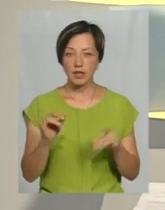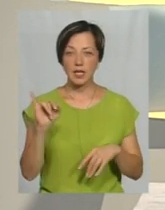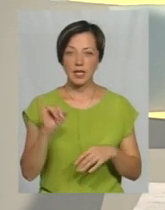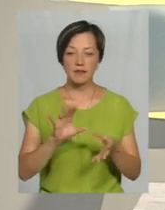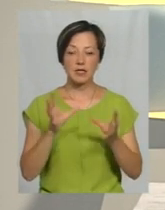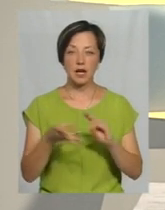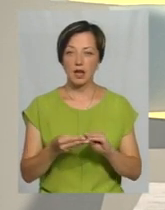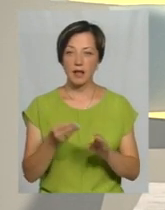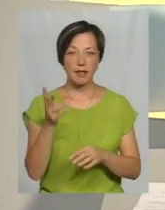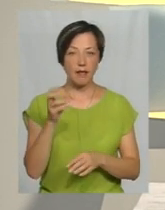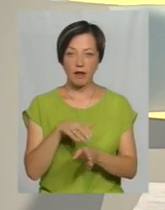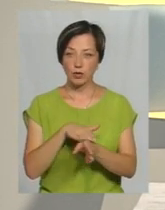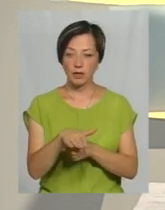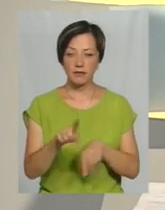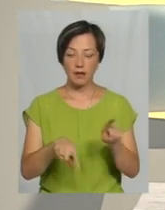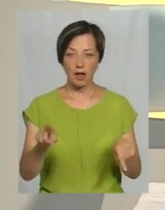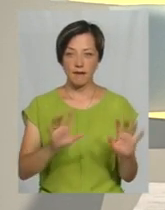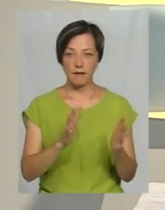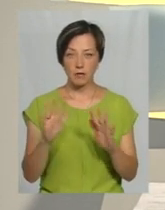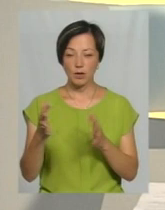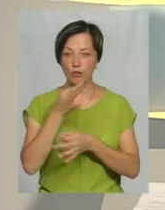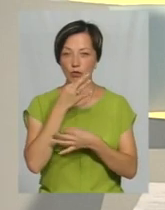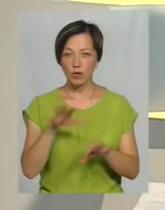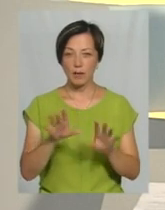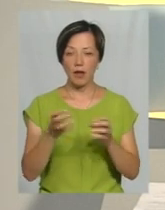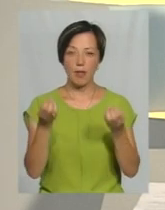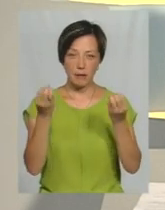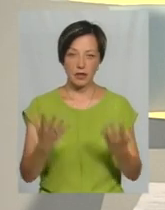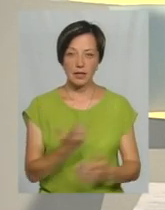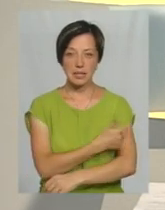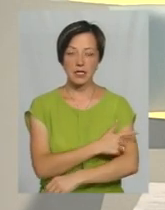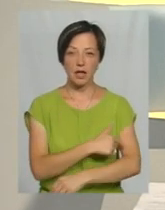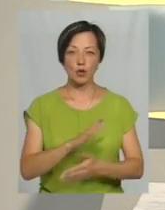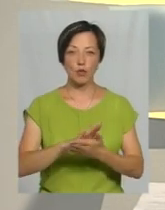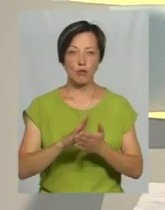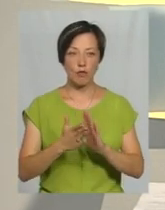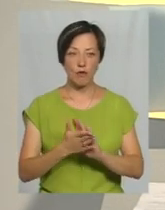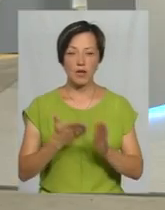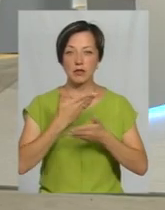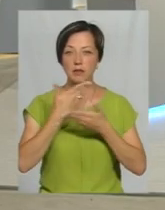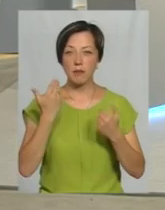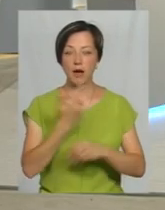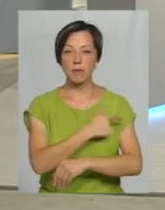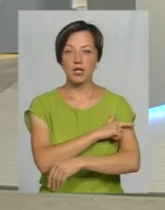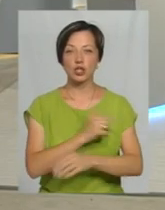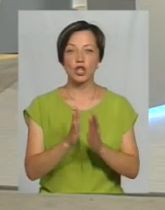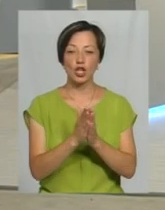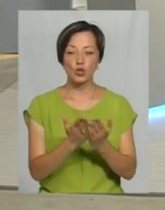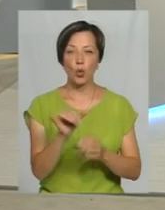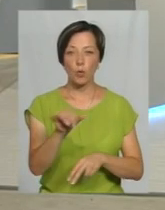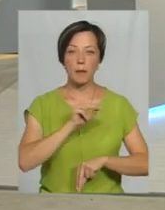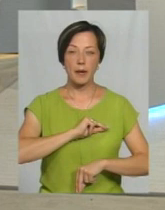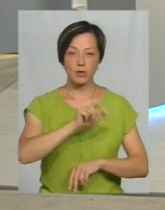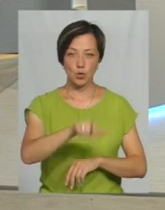і взагалі не дотримується в деяких випадках будь-які елементарні, санітарні умови, немає медичних книжок у